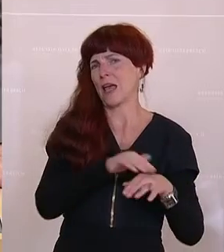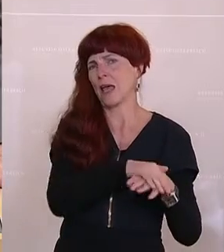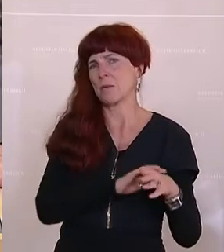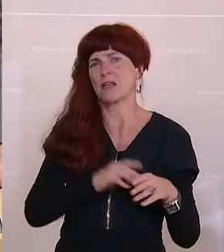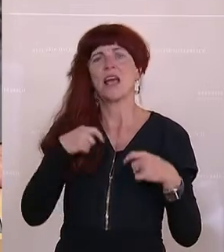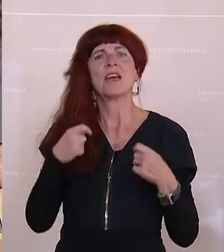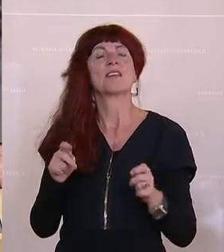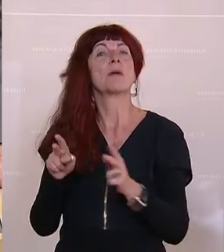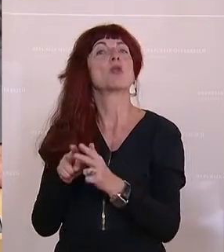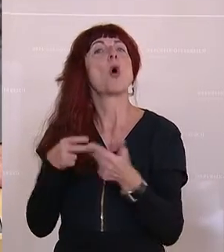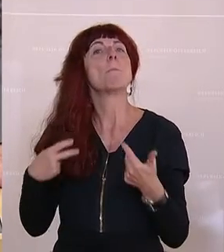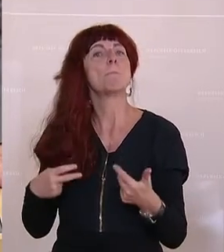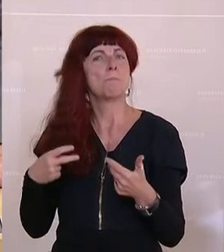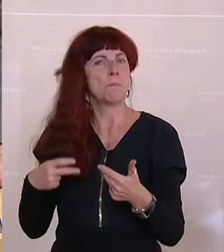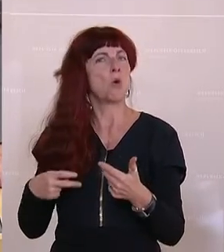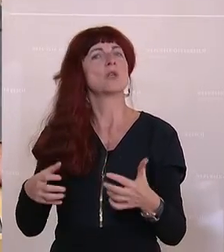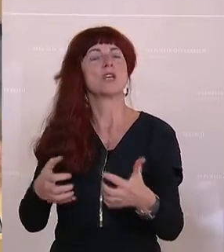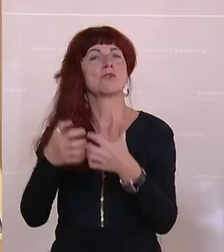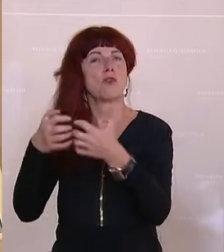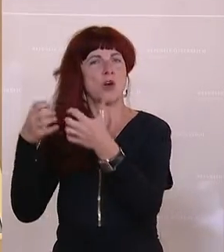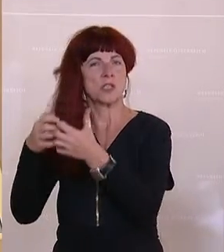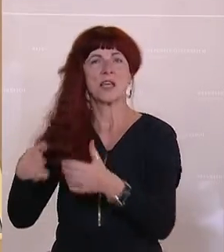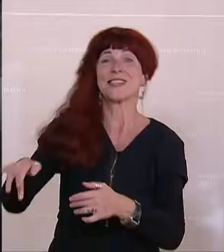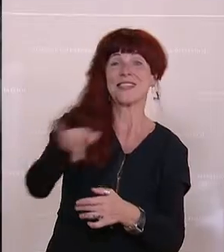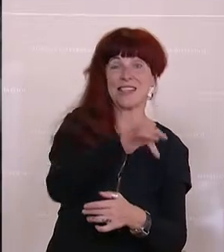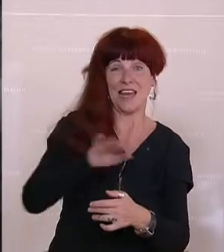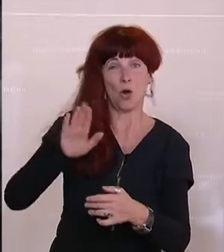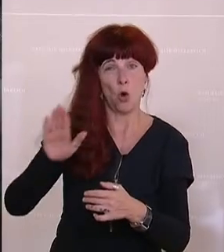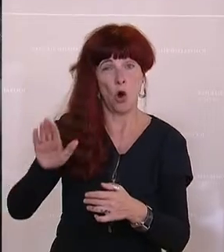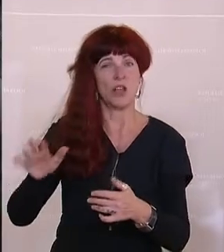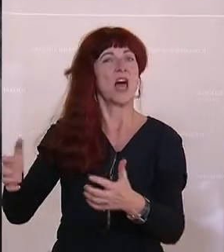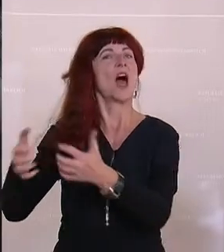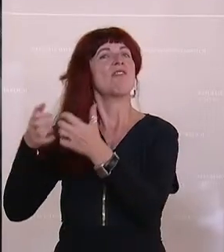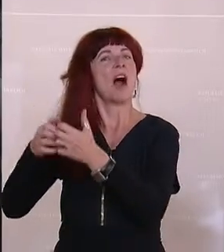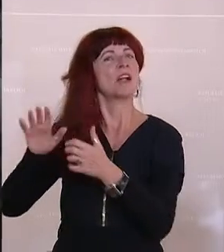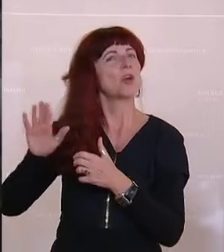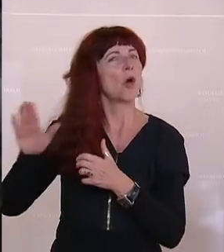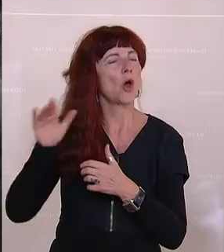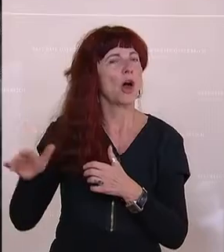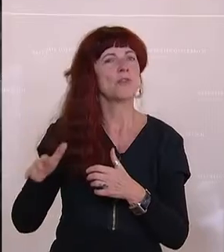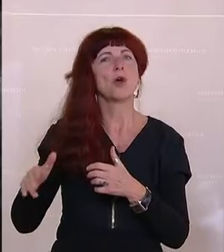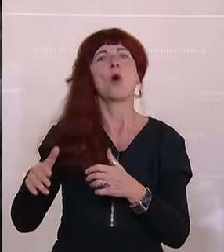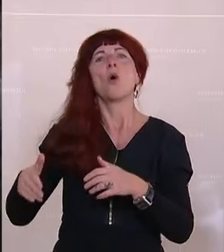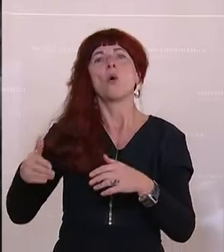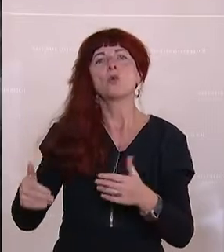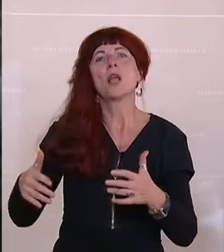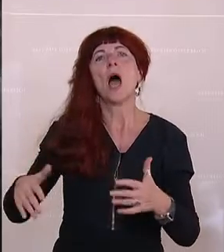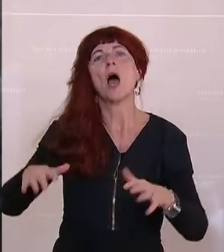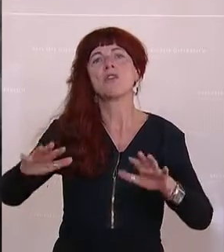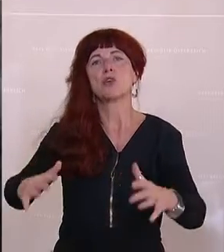Bundesforste, den der See kehrt, den der Wald kehrt, aber dann gibt es das Schwemmholz und das kommt in die Gemeinde